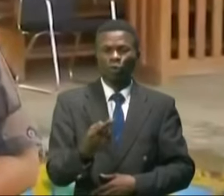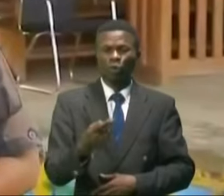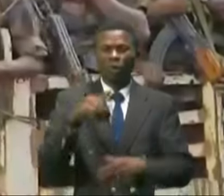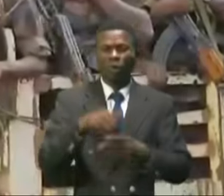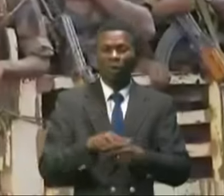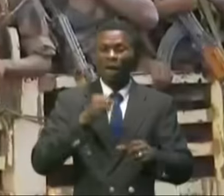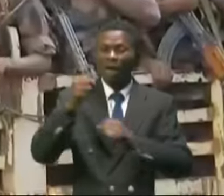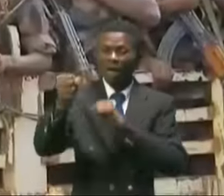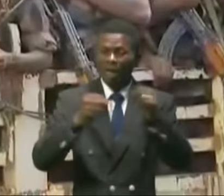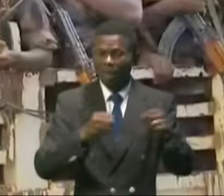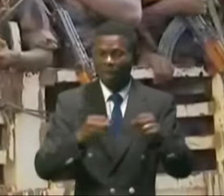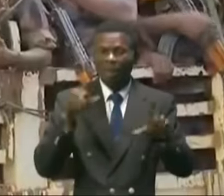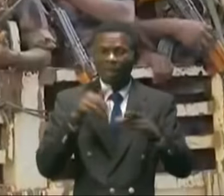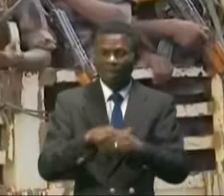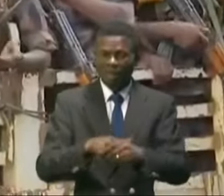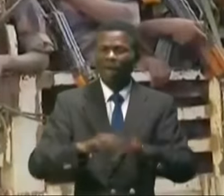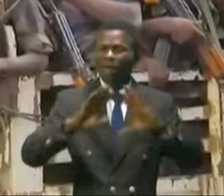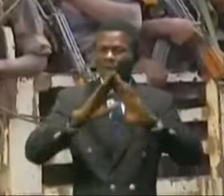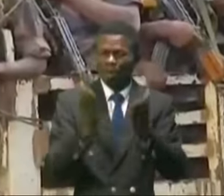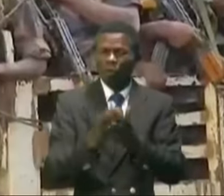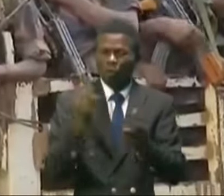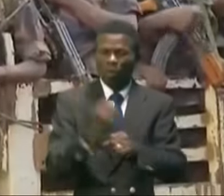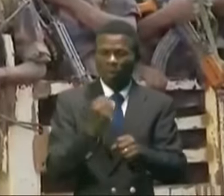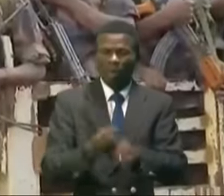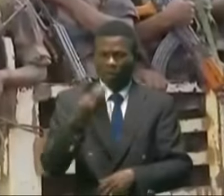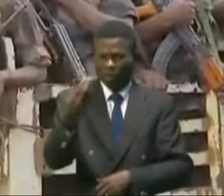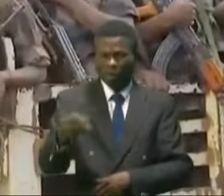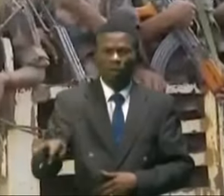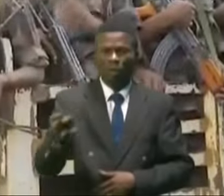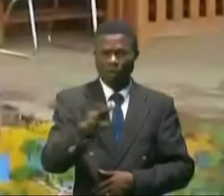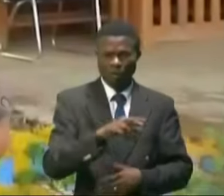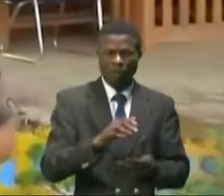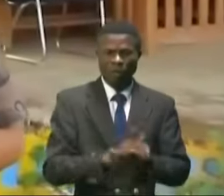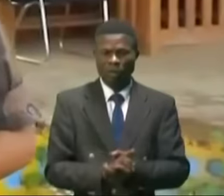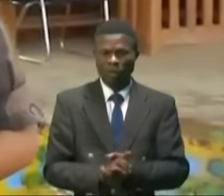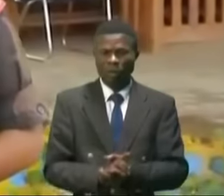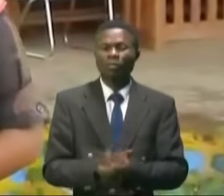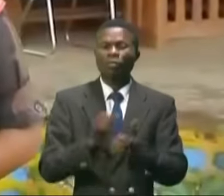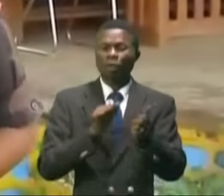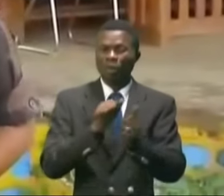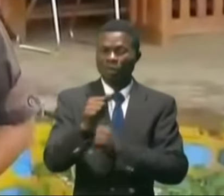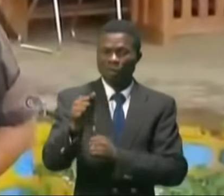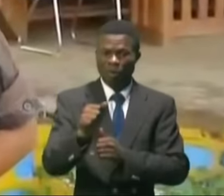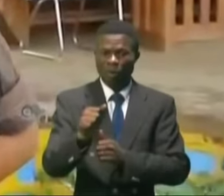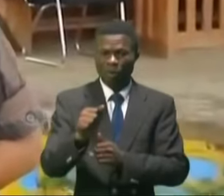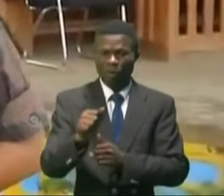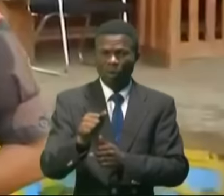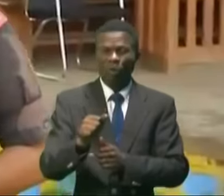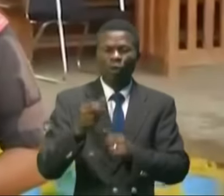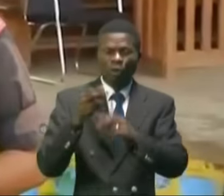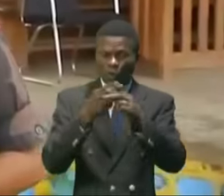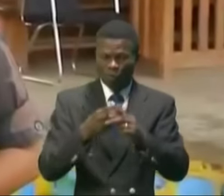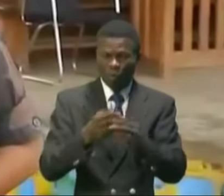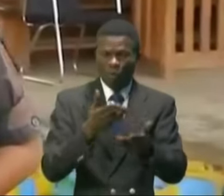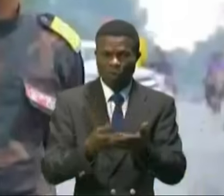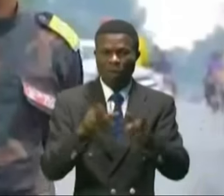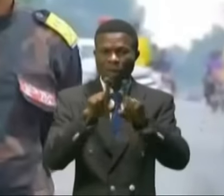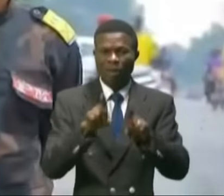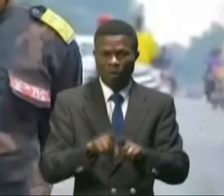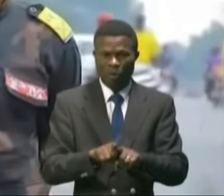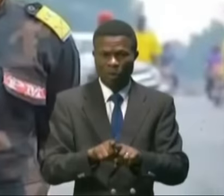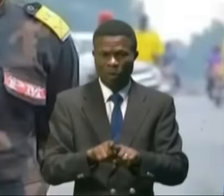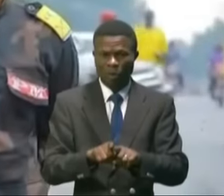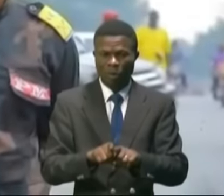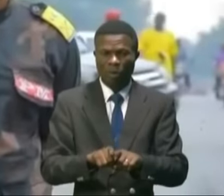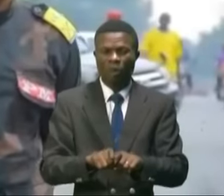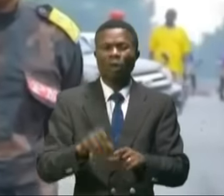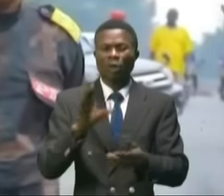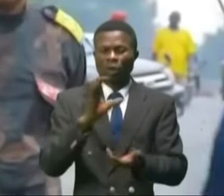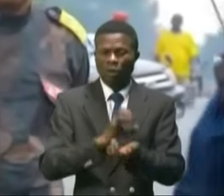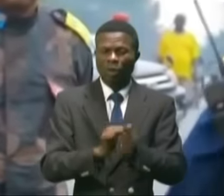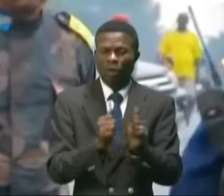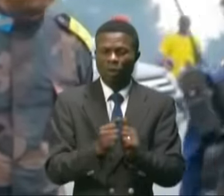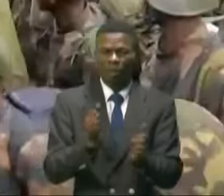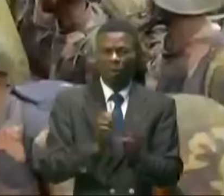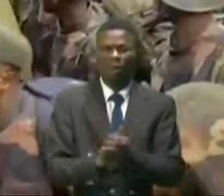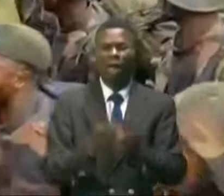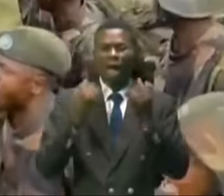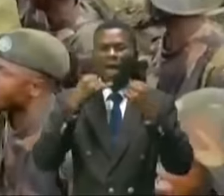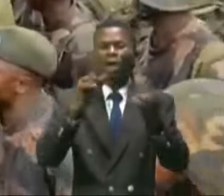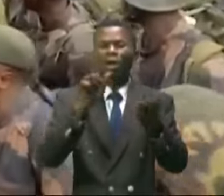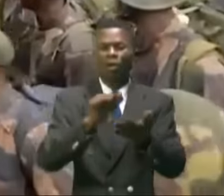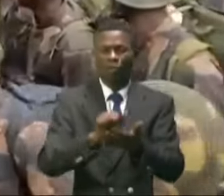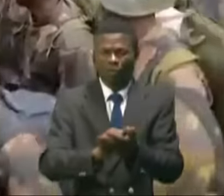malveillants.